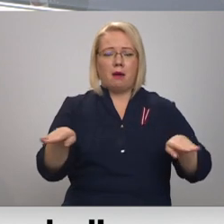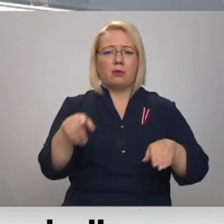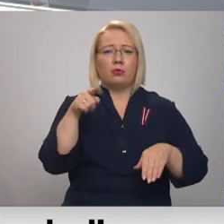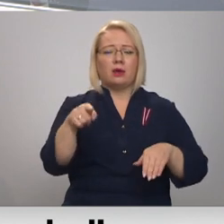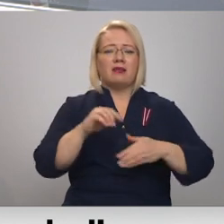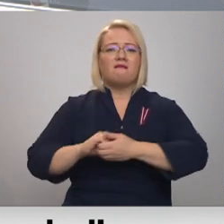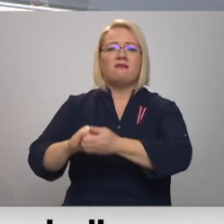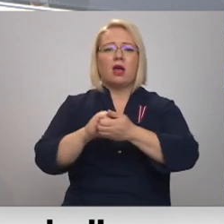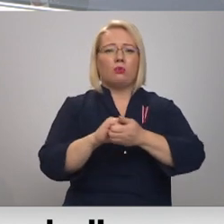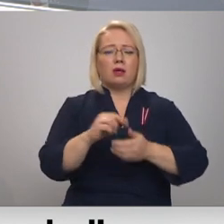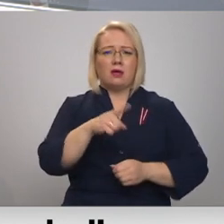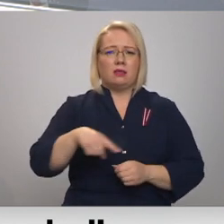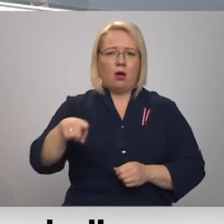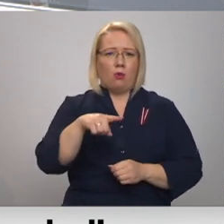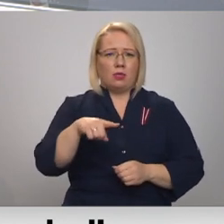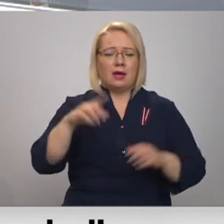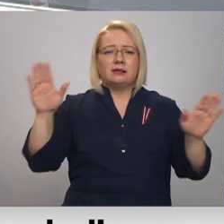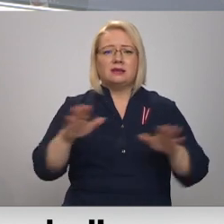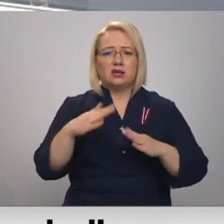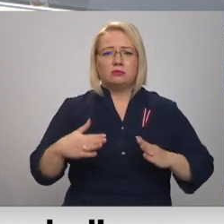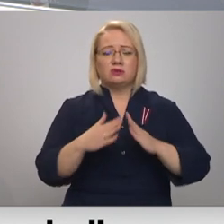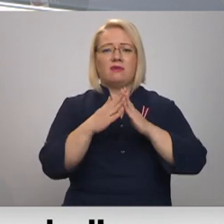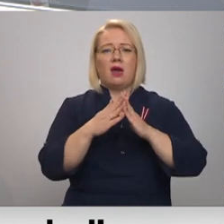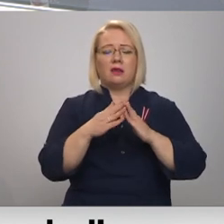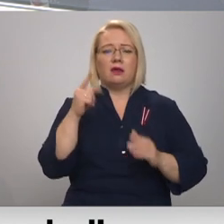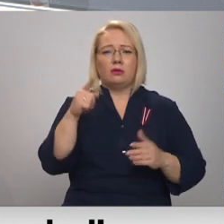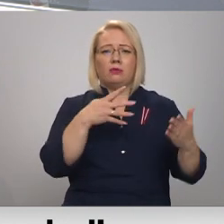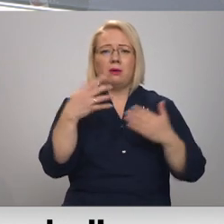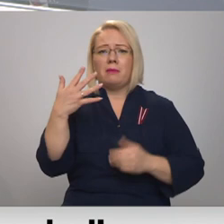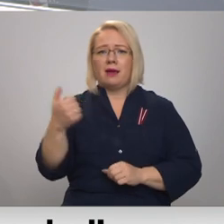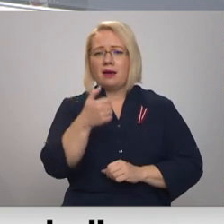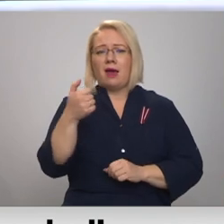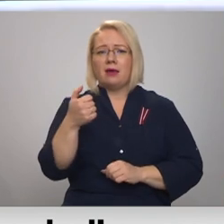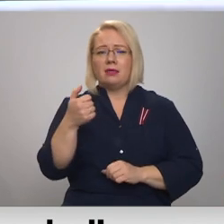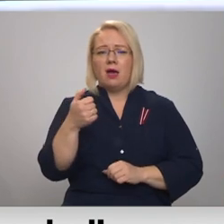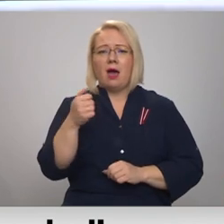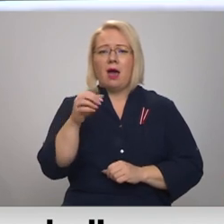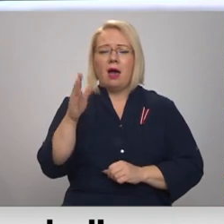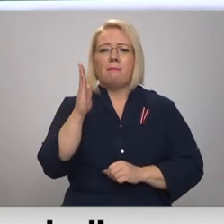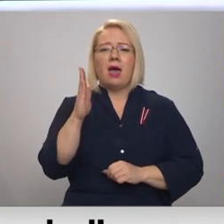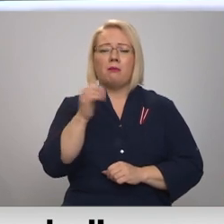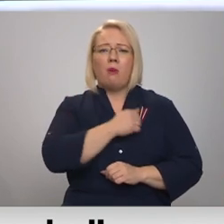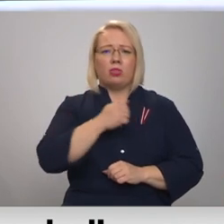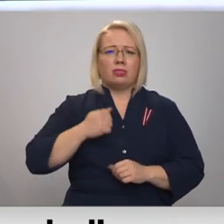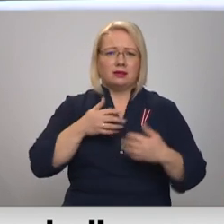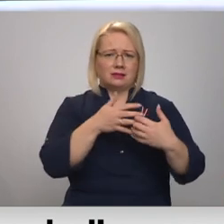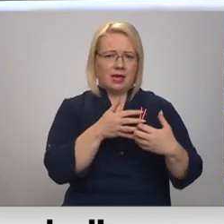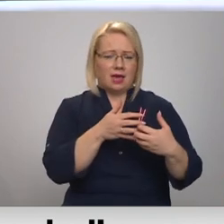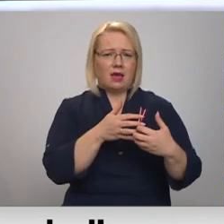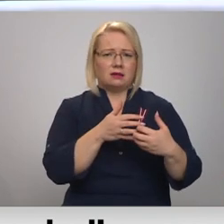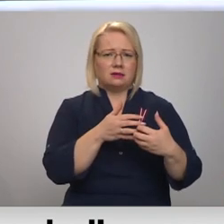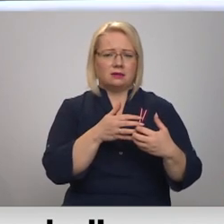tautu. Dziesmas svētki, piektais gads Bermanta kaujas, un tad nāk darbs.